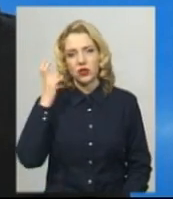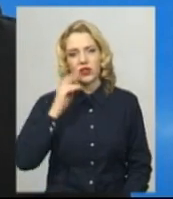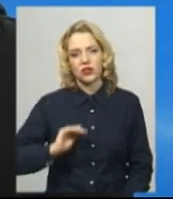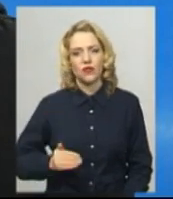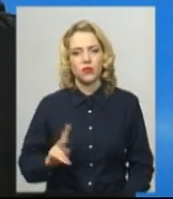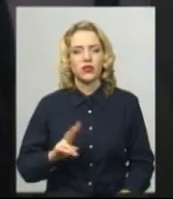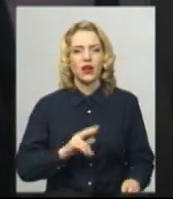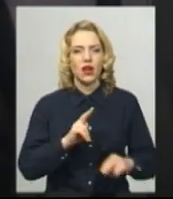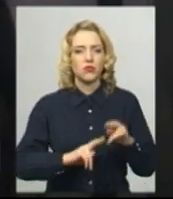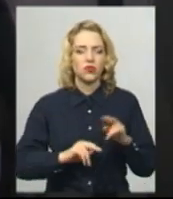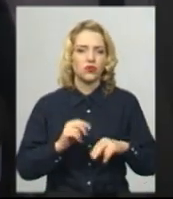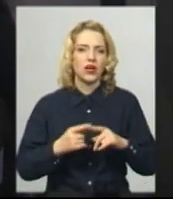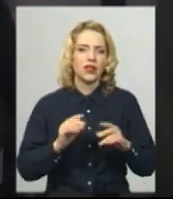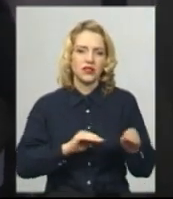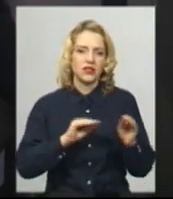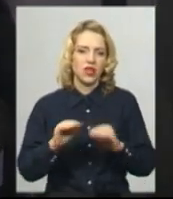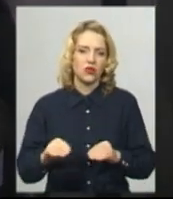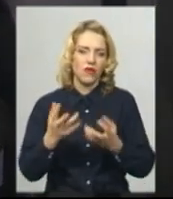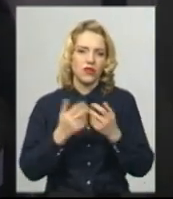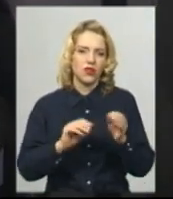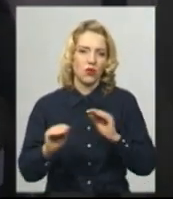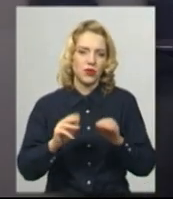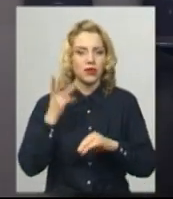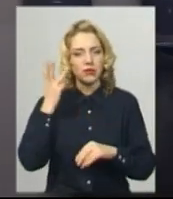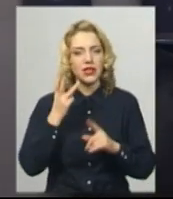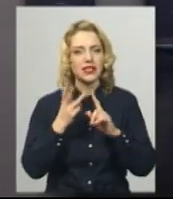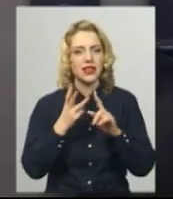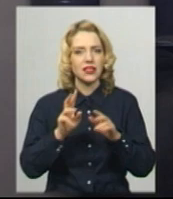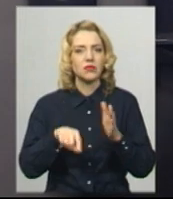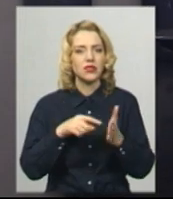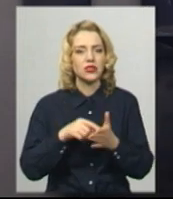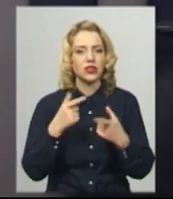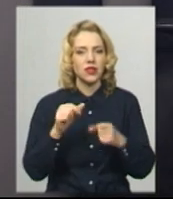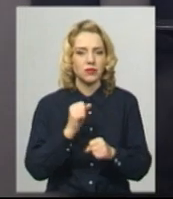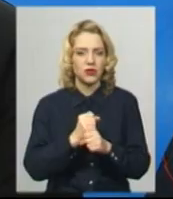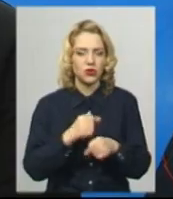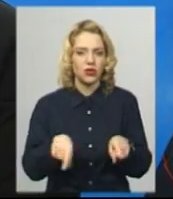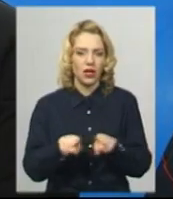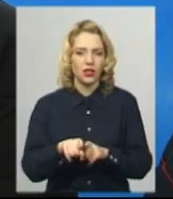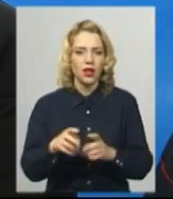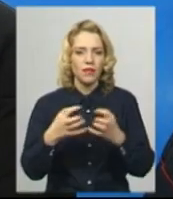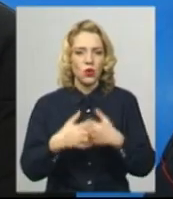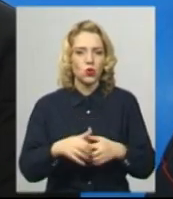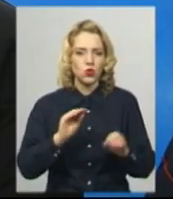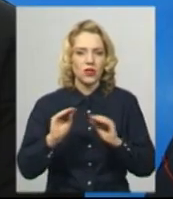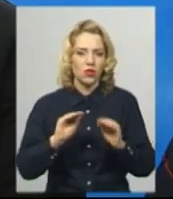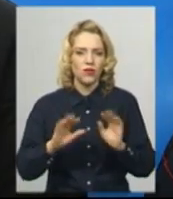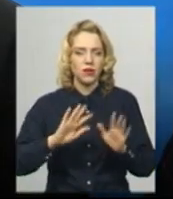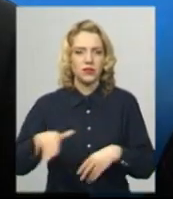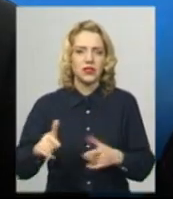будувала і встановлювала обладнання станції, розповідає, Хмельницький – третє місто в Україні, де працюють такі установки. Після підготовки